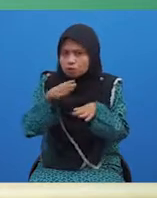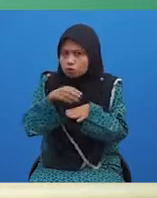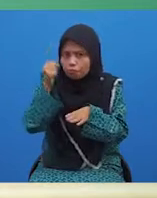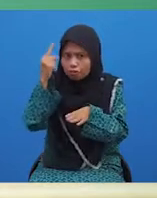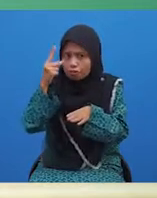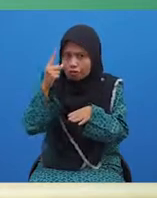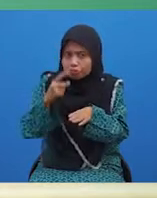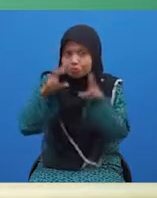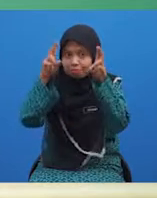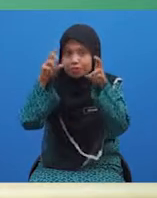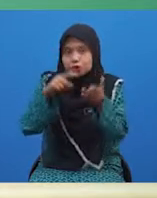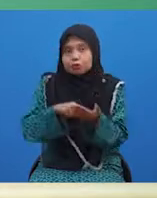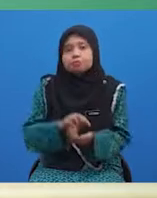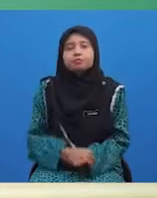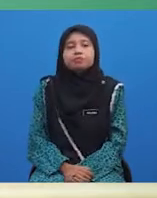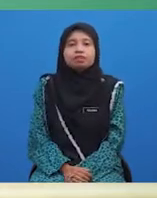topik ini.